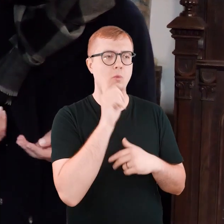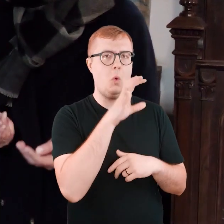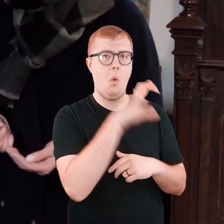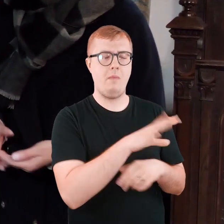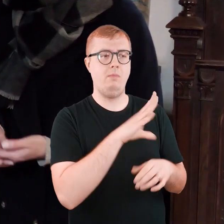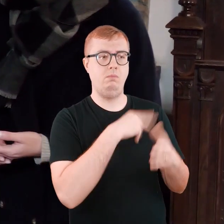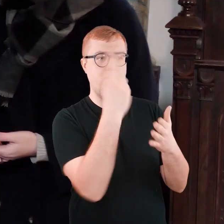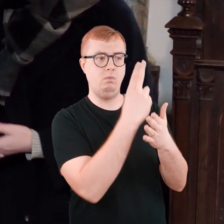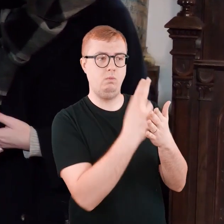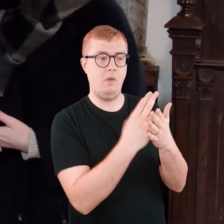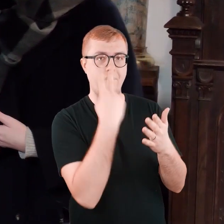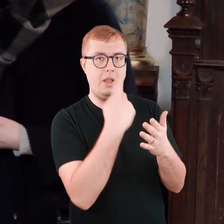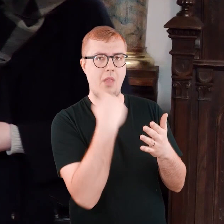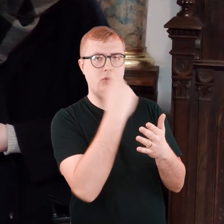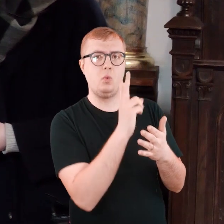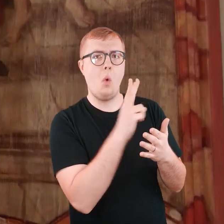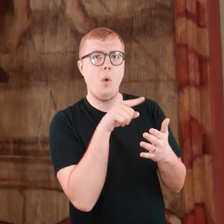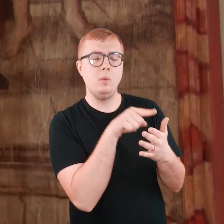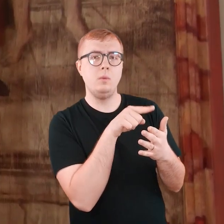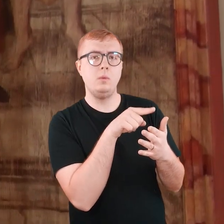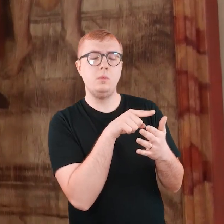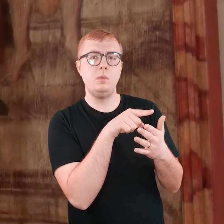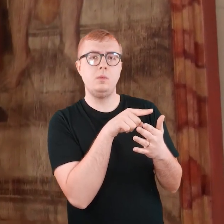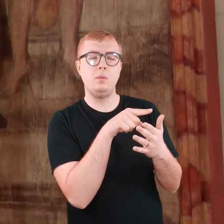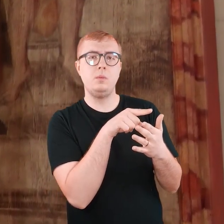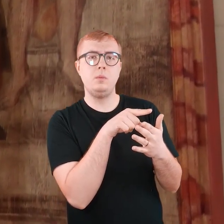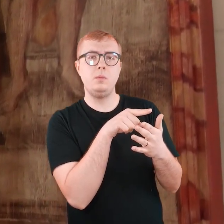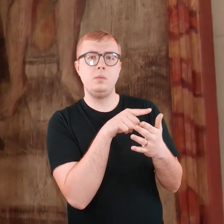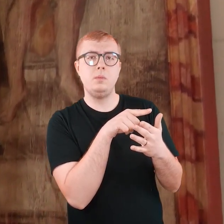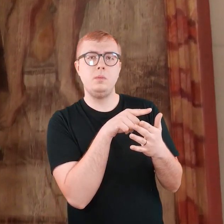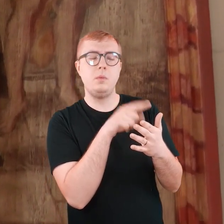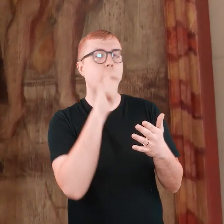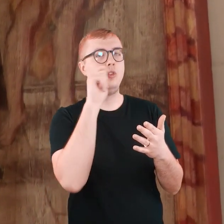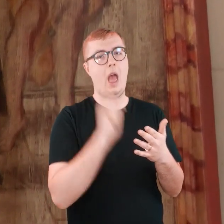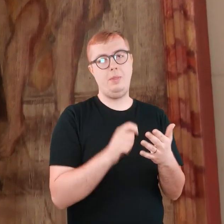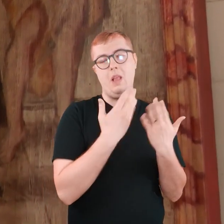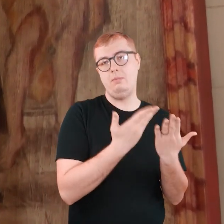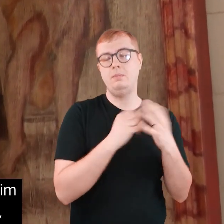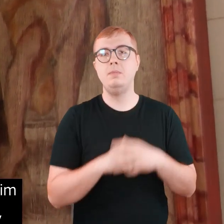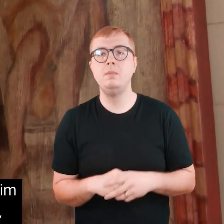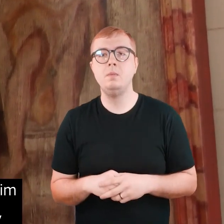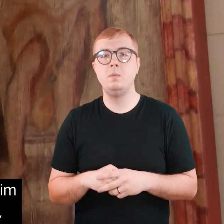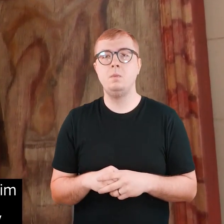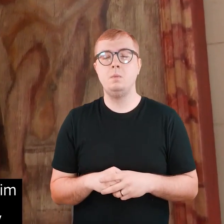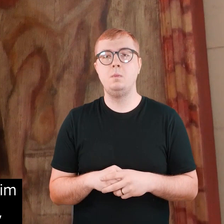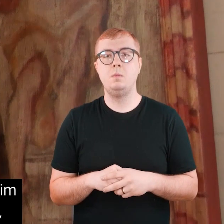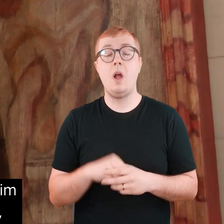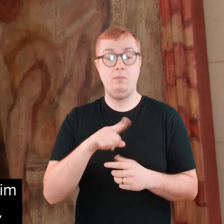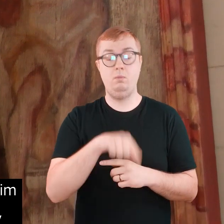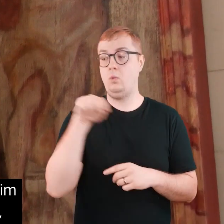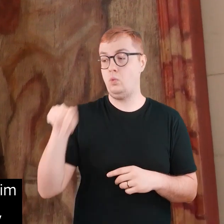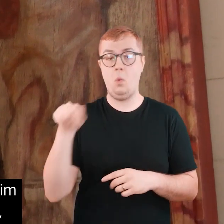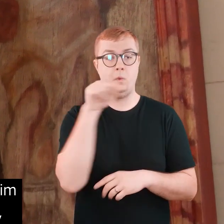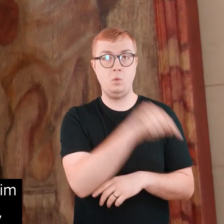przeznaczona dla mężczyzn została ozdobiona wizerunkiem szlachcica. Natomiast i w